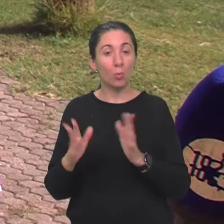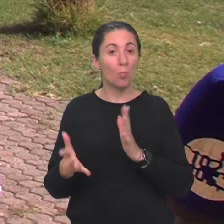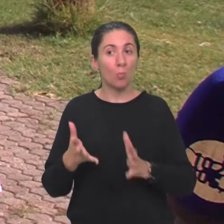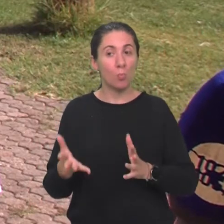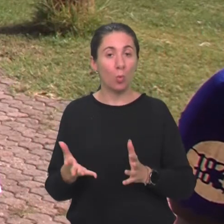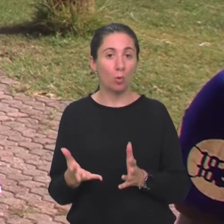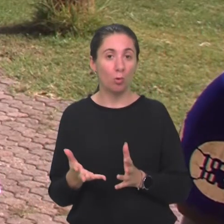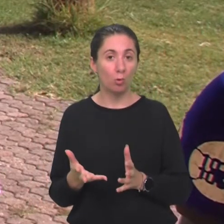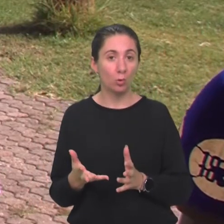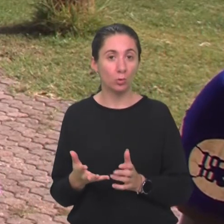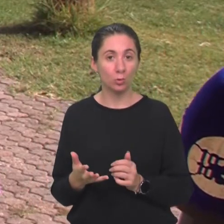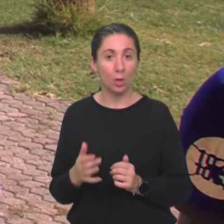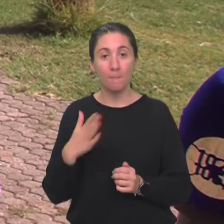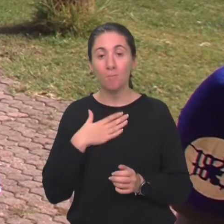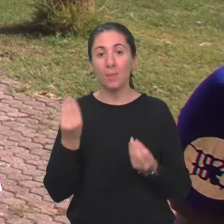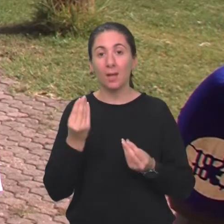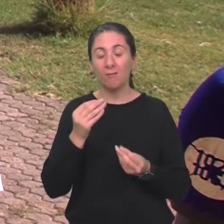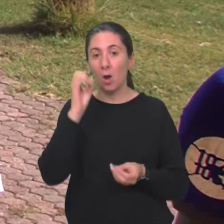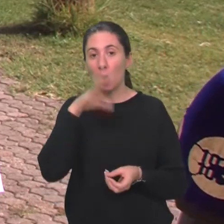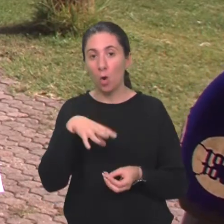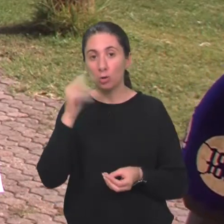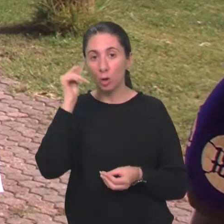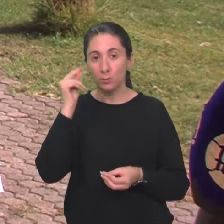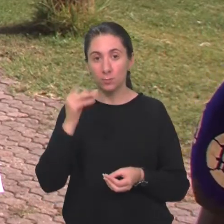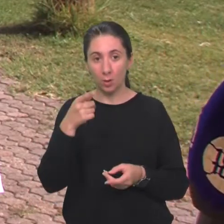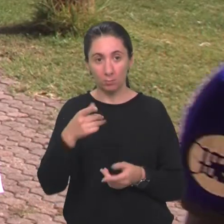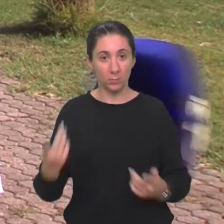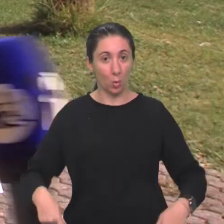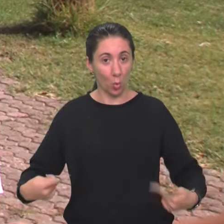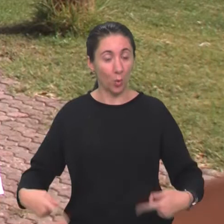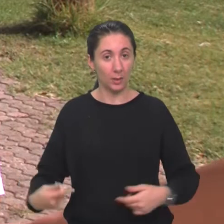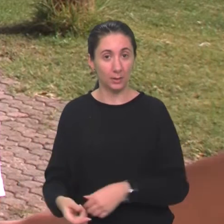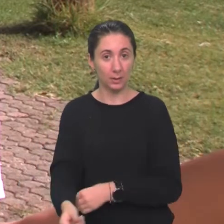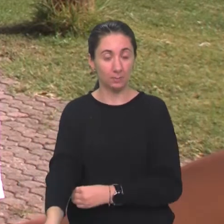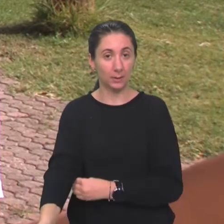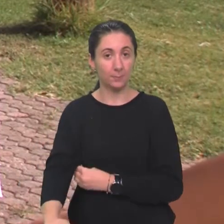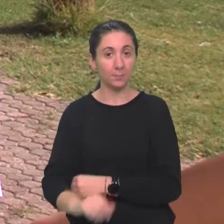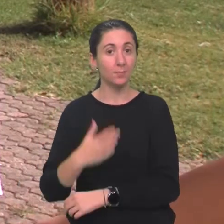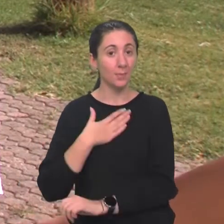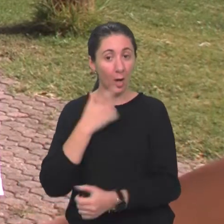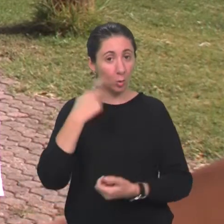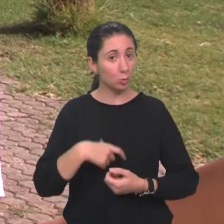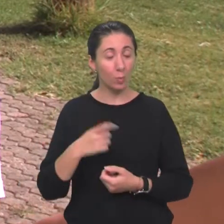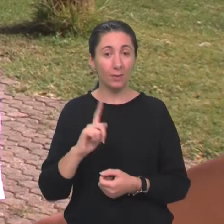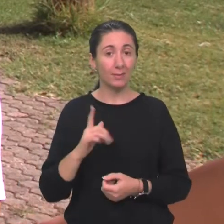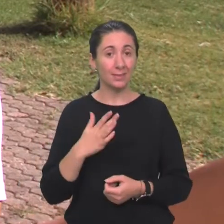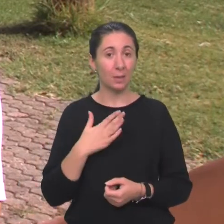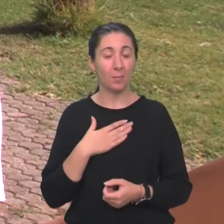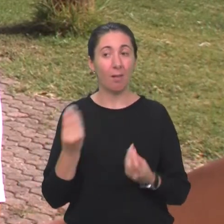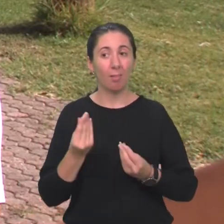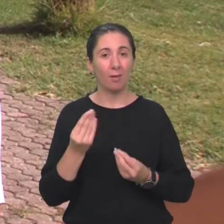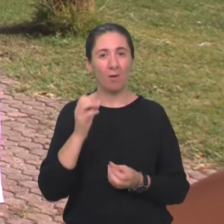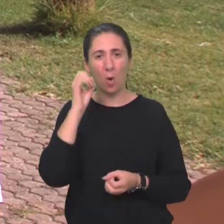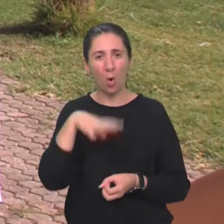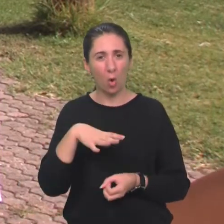možda, evo, jesi li imao kakva loša iskustva od kako si u invalidskim kolicima? Pa ja osobno nisam imao neka